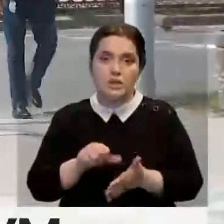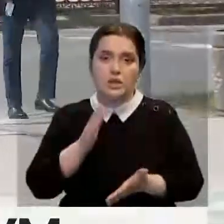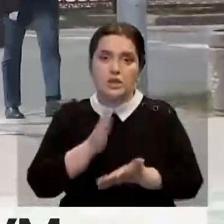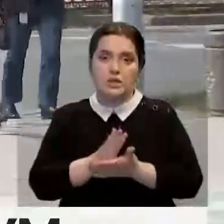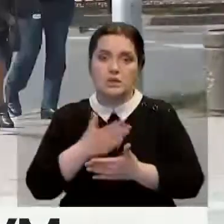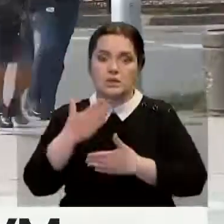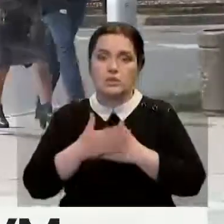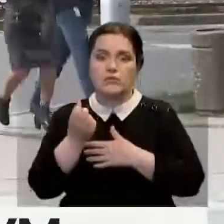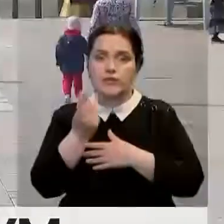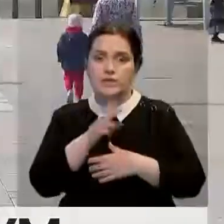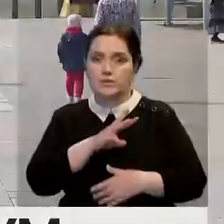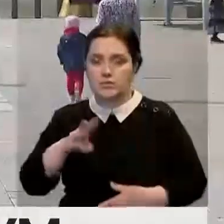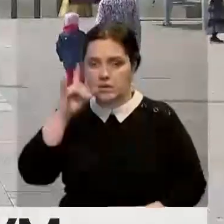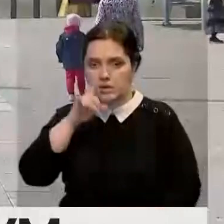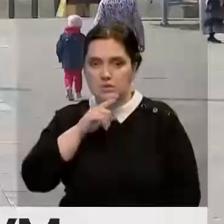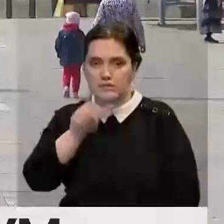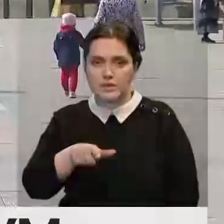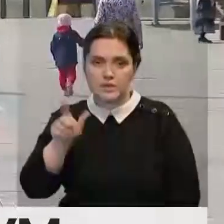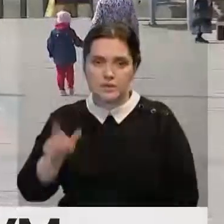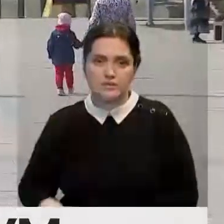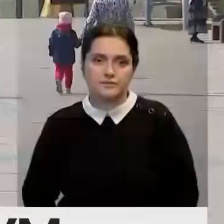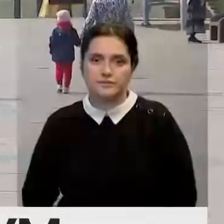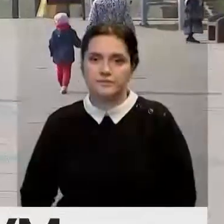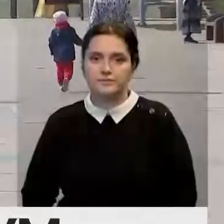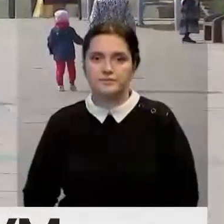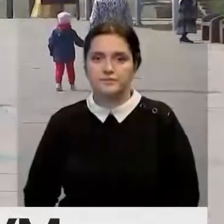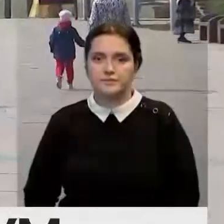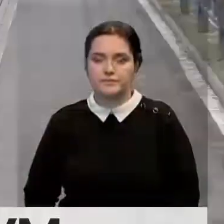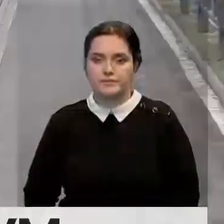референдуме есть почти у 12 миллионов казахстанцев.